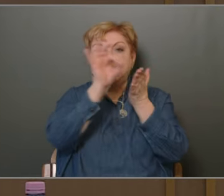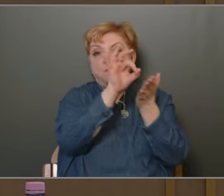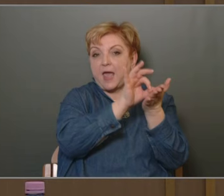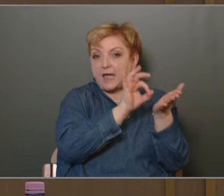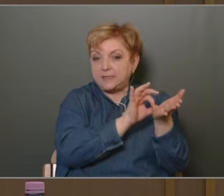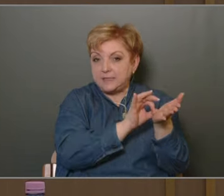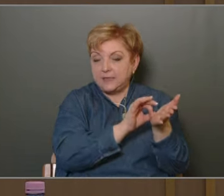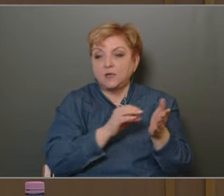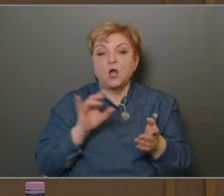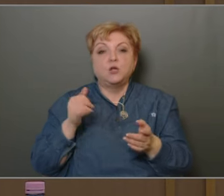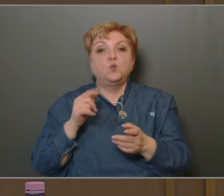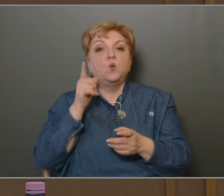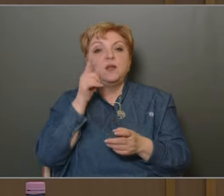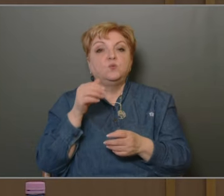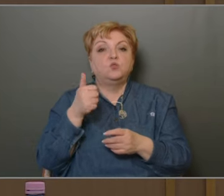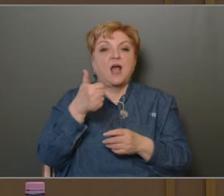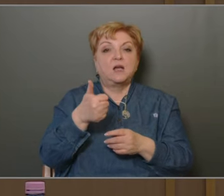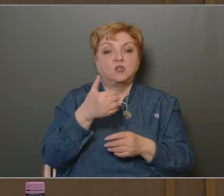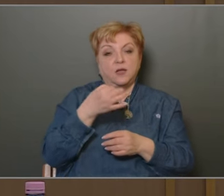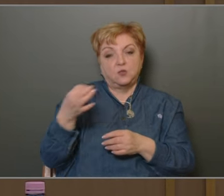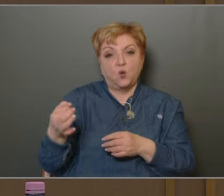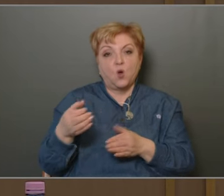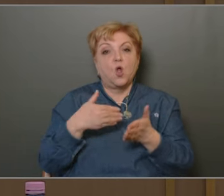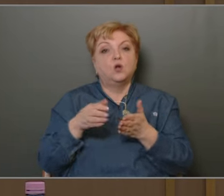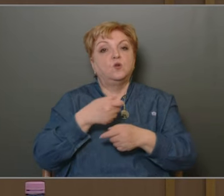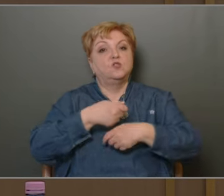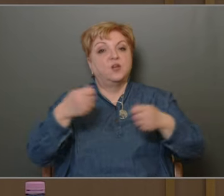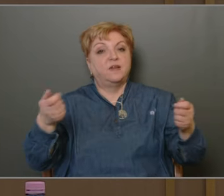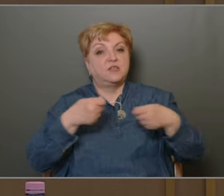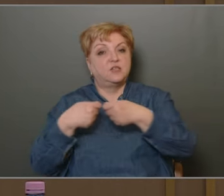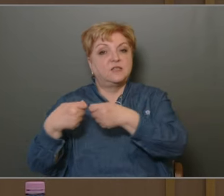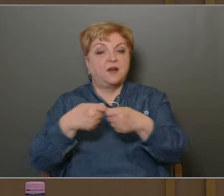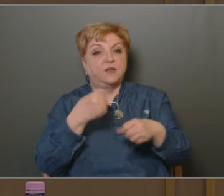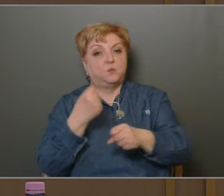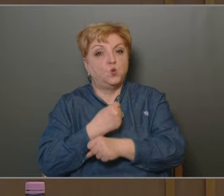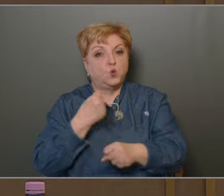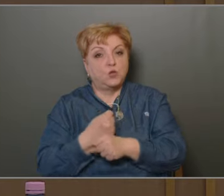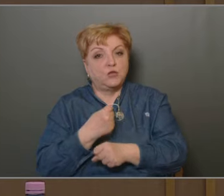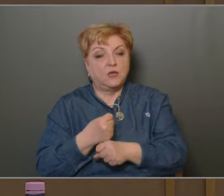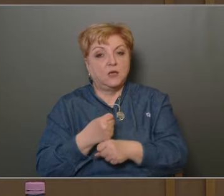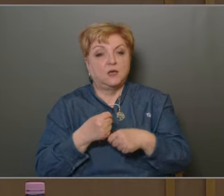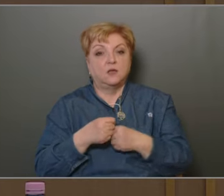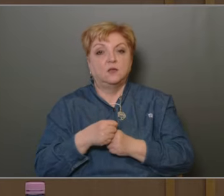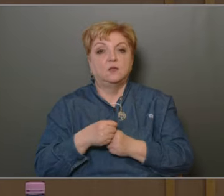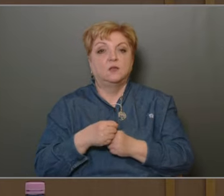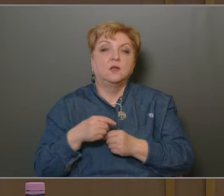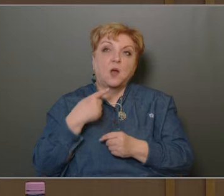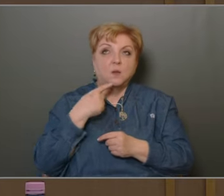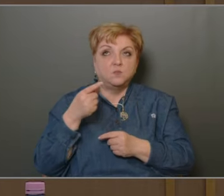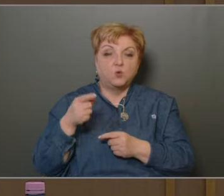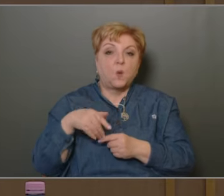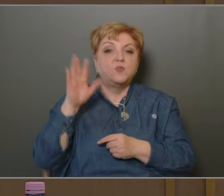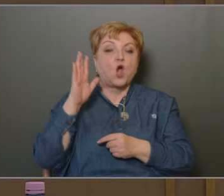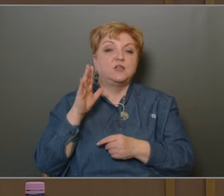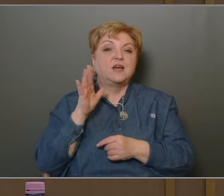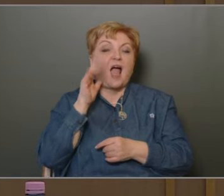jegyezni, illetve július elsőjétől költségvetési szervként fog működni a mostani, így mondom, nagy KFT.